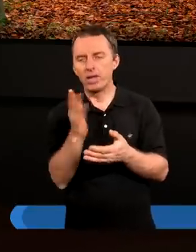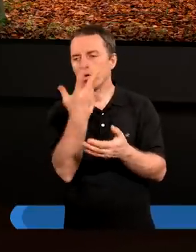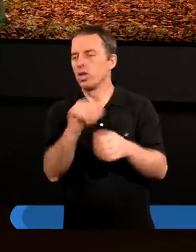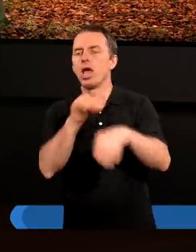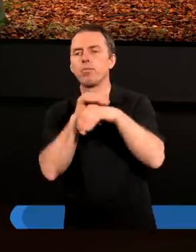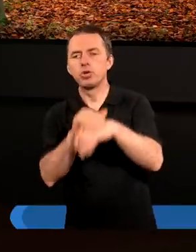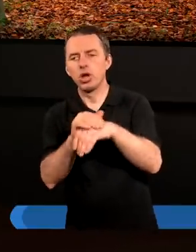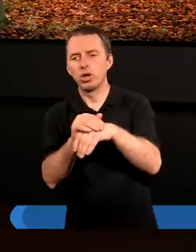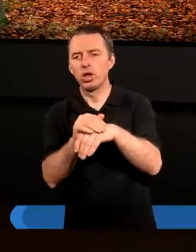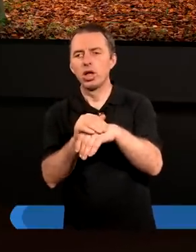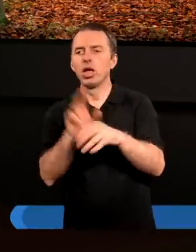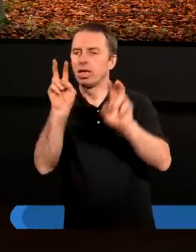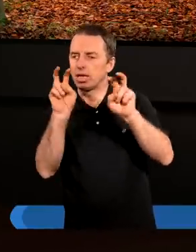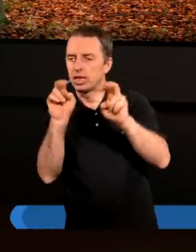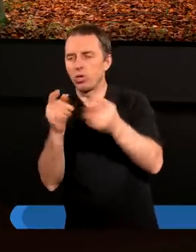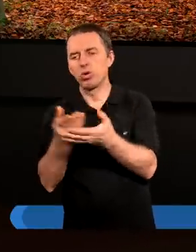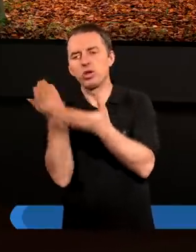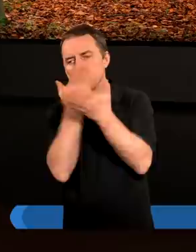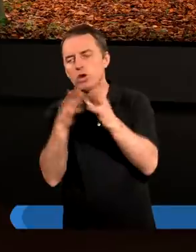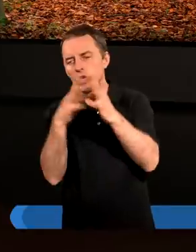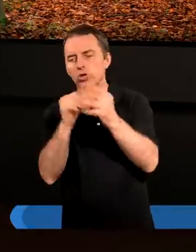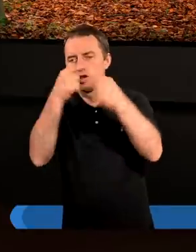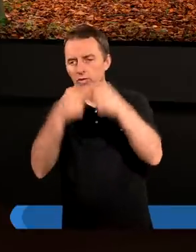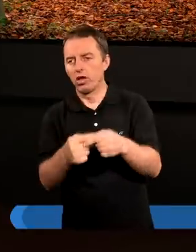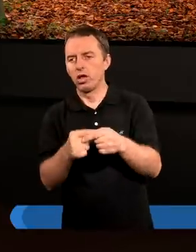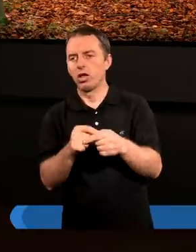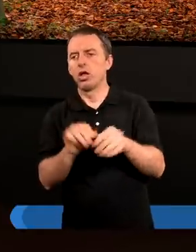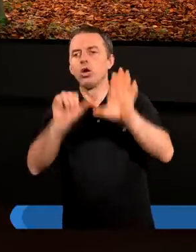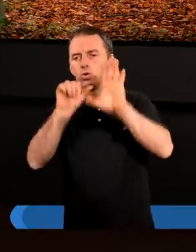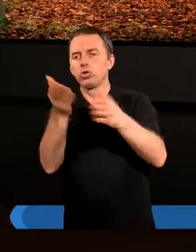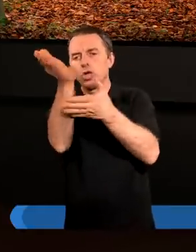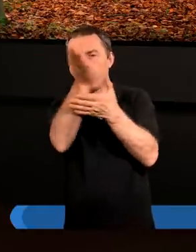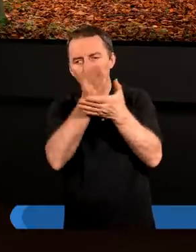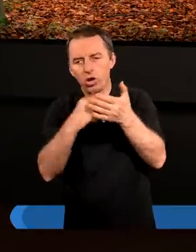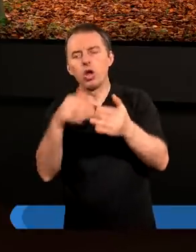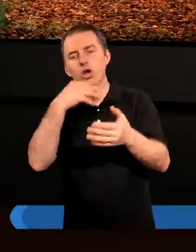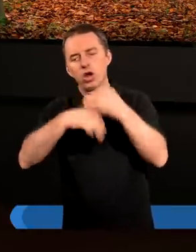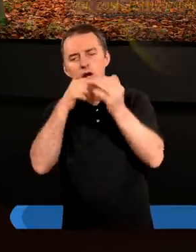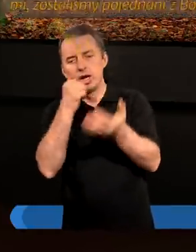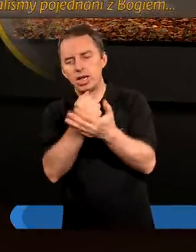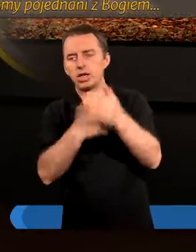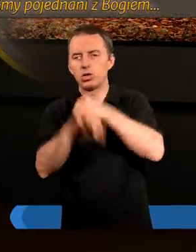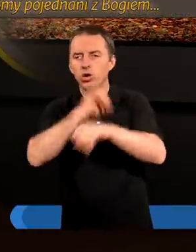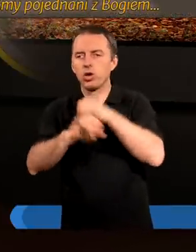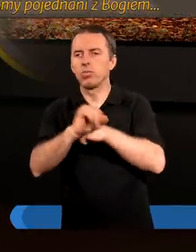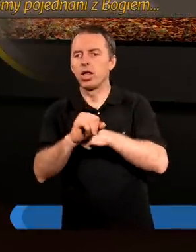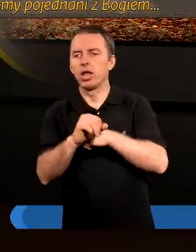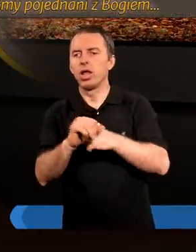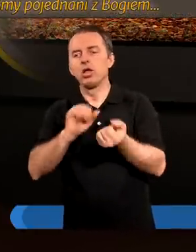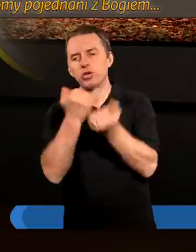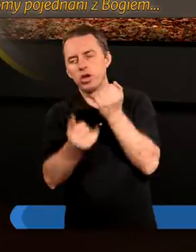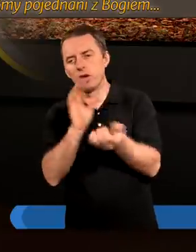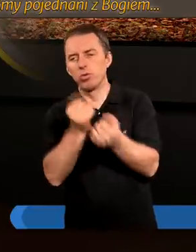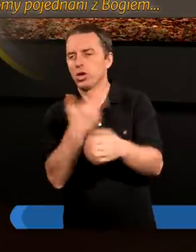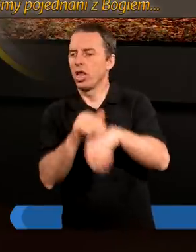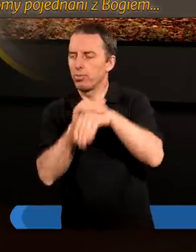nieprzyjaciółmi, cytuję dziesiąty wiersz z szóstego rozdziału listu do Rzymian, jeśli bowiem